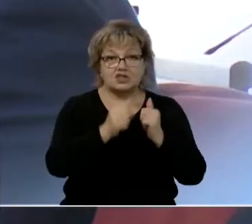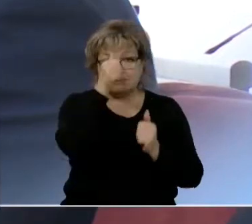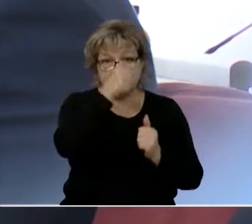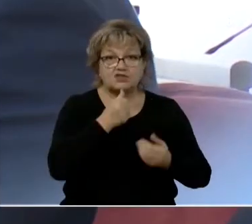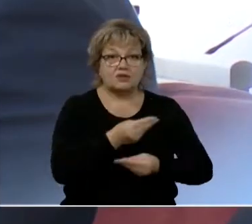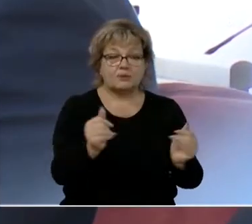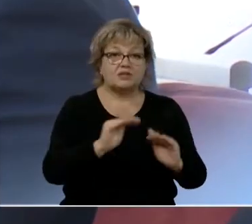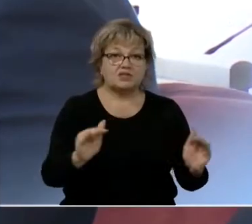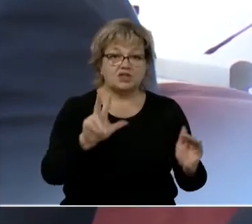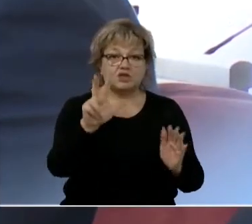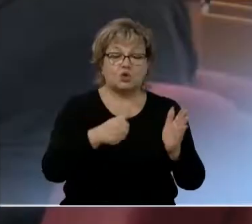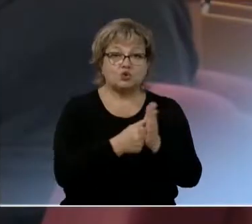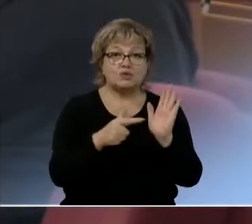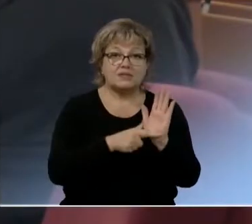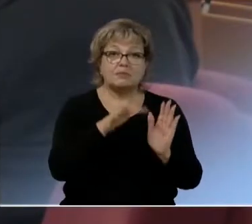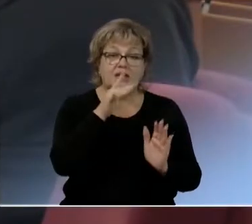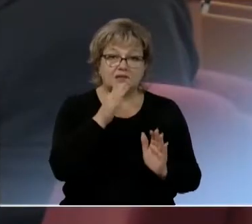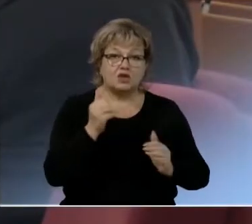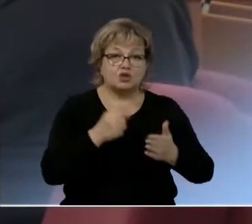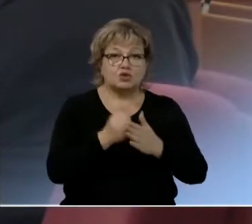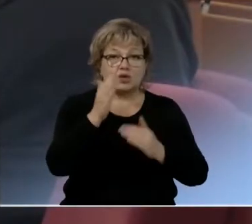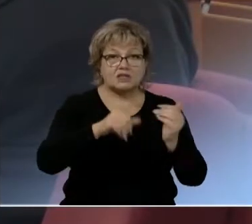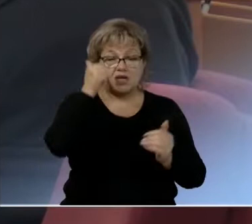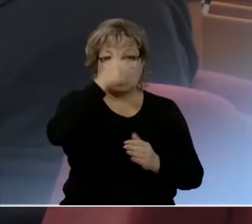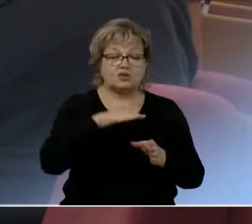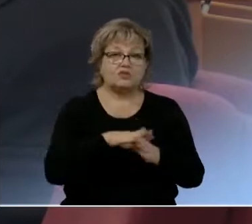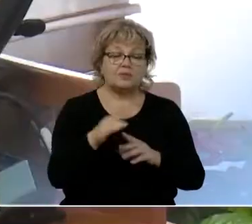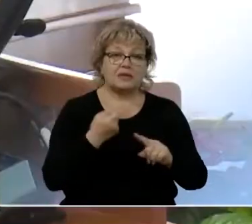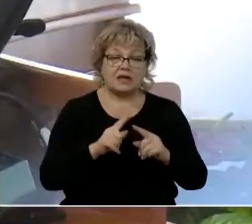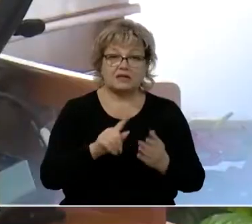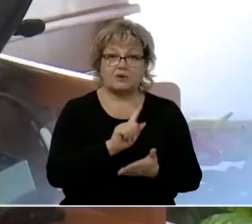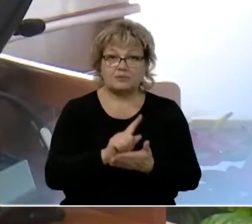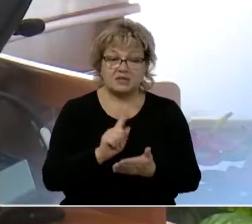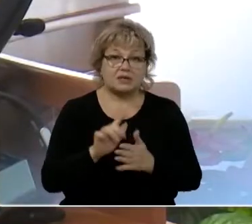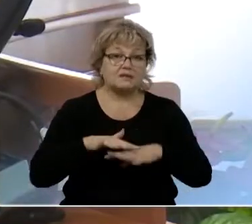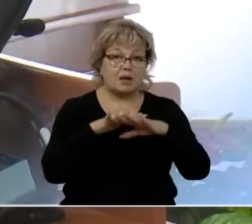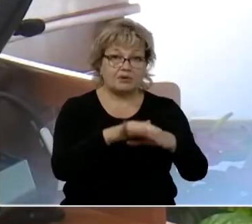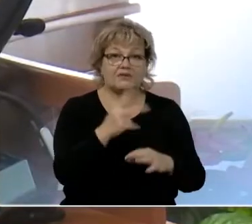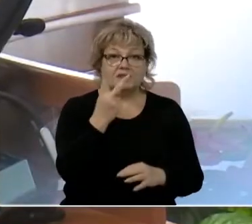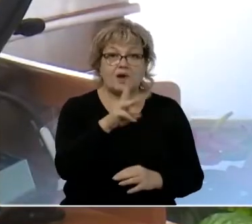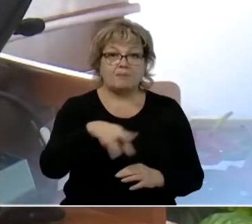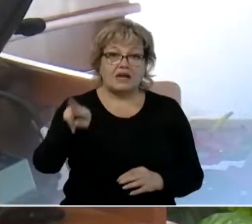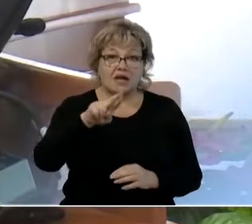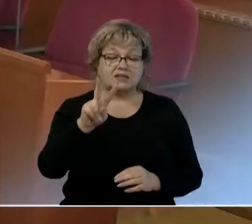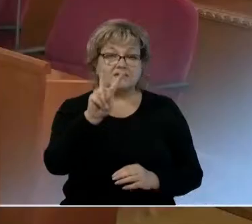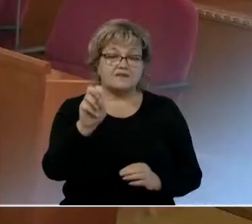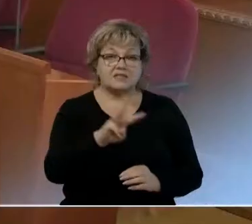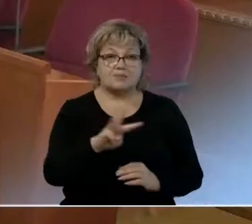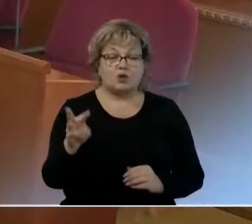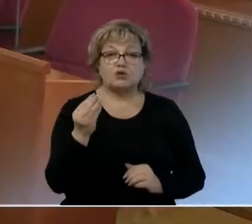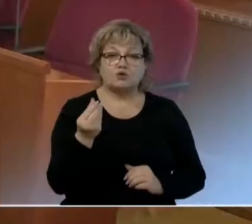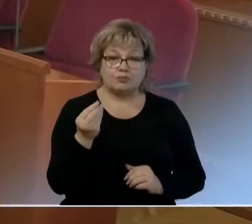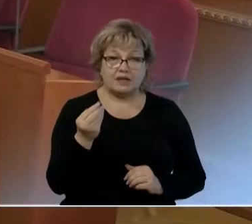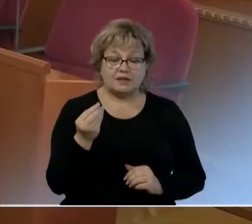выплаты на детей от 3 до 7 лет. До конца года на выполнение этого обязательства направят 2 миллиарда 200 миллионов